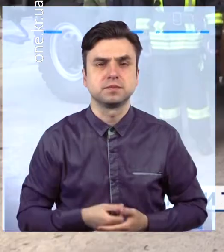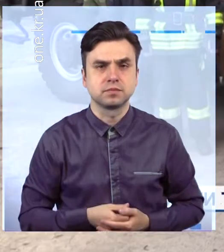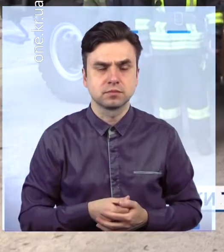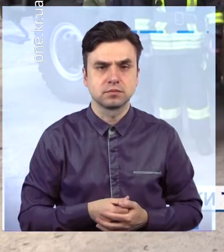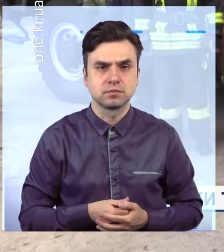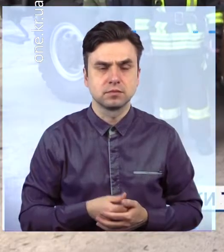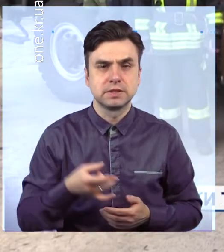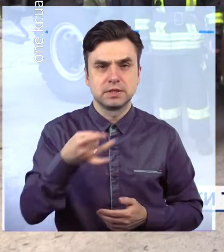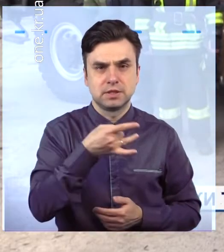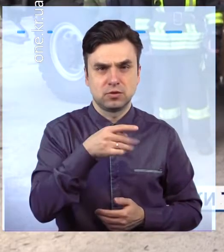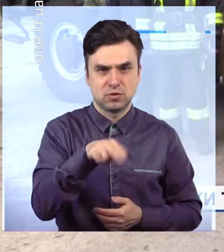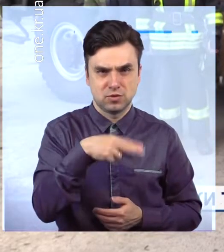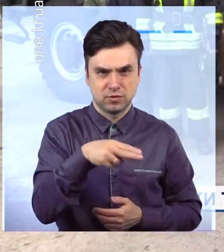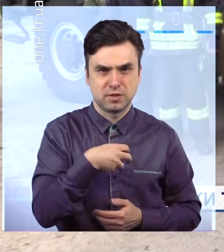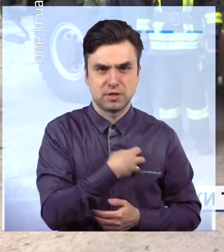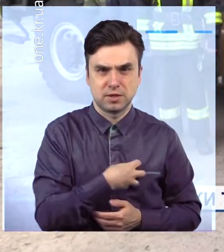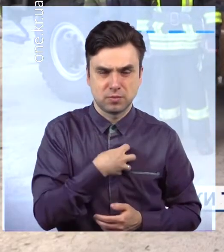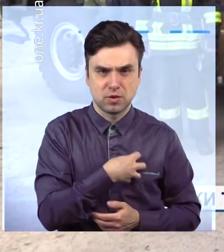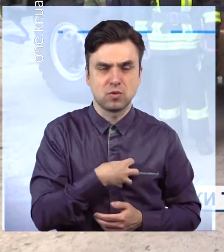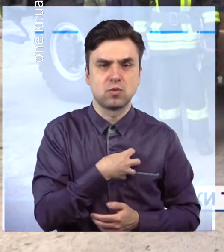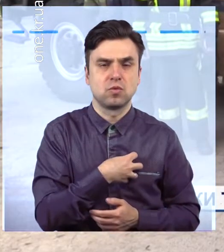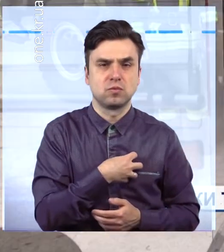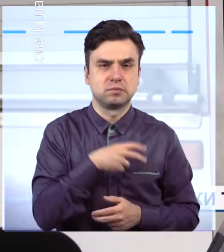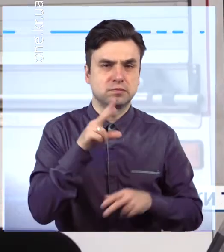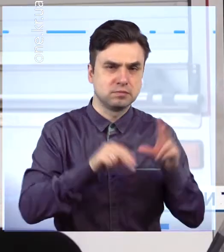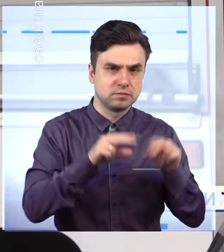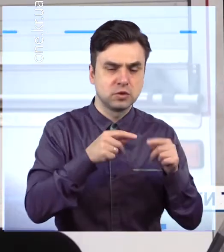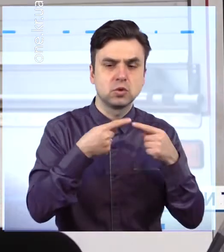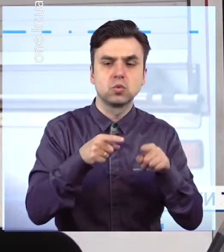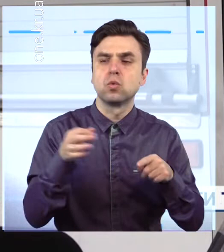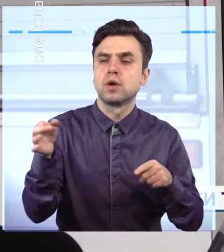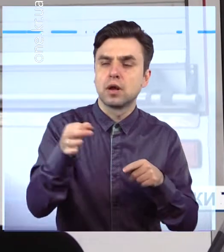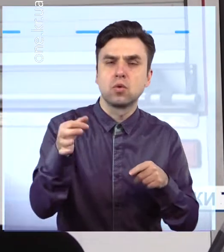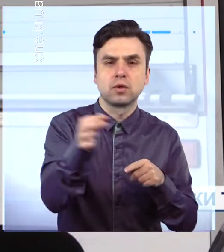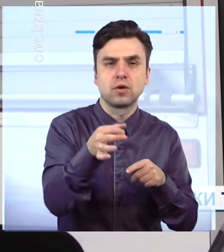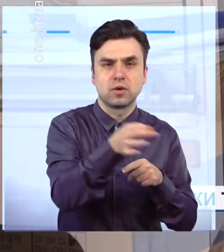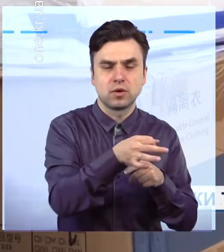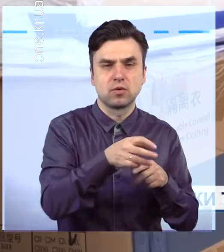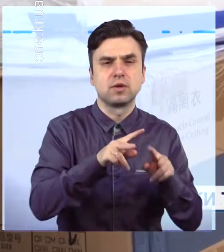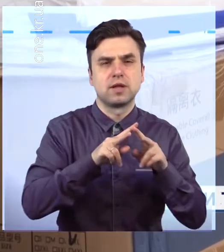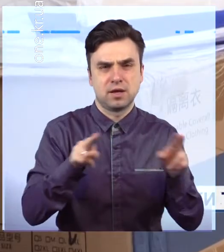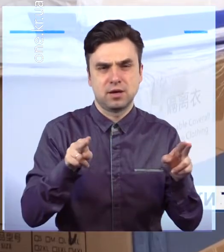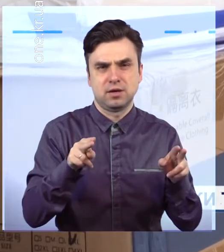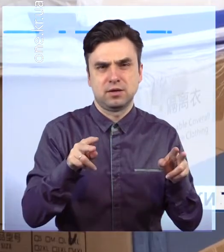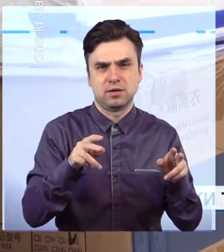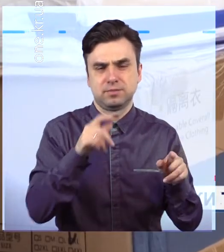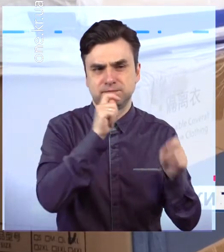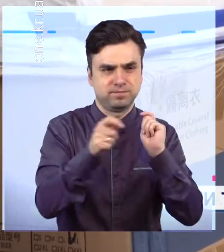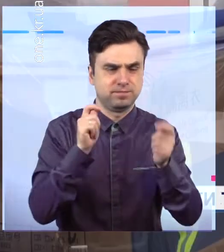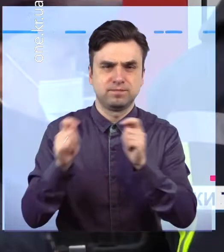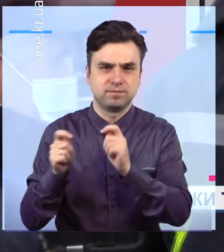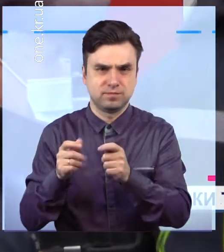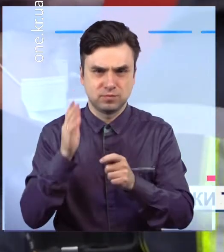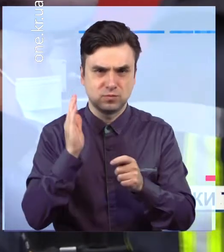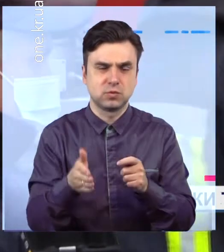У Довгенцівській райраді сподіваються, що їх ініціативу підхоплять і в інших районах. І цей порив перетвориться на свого роду